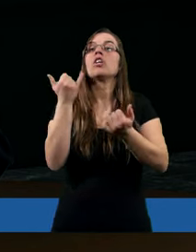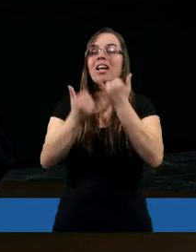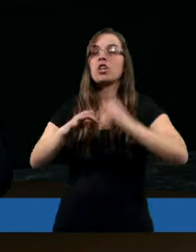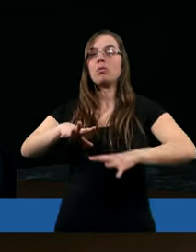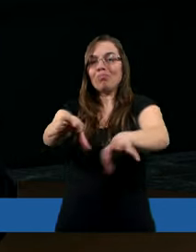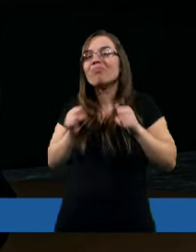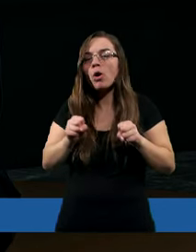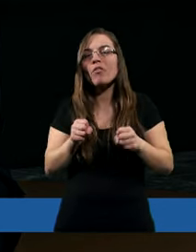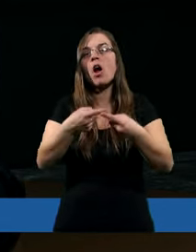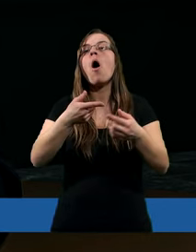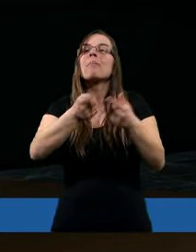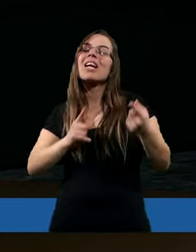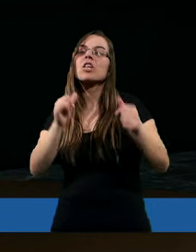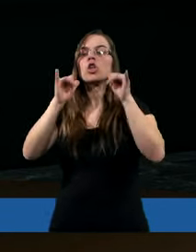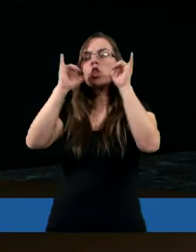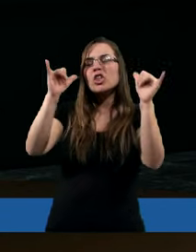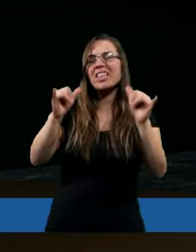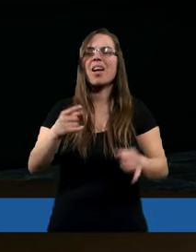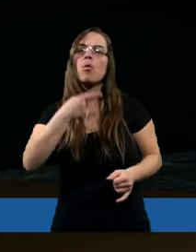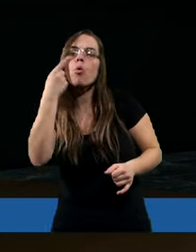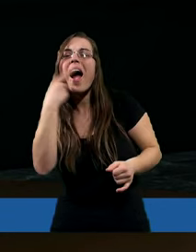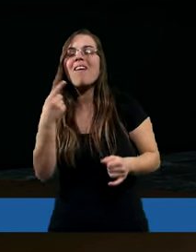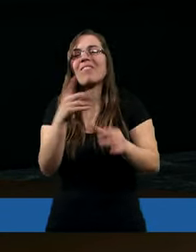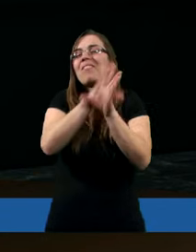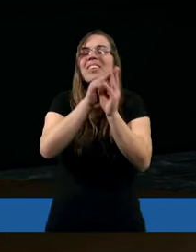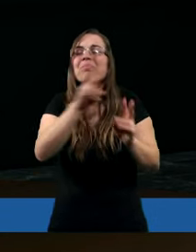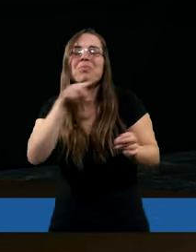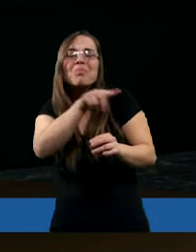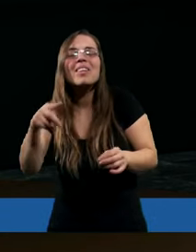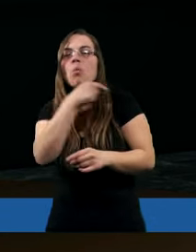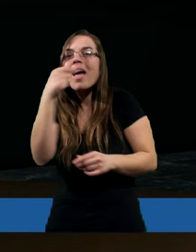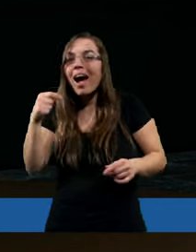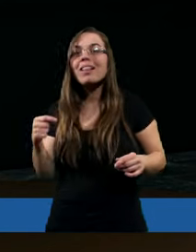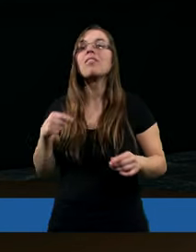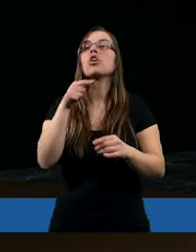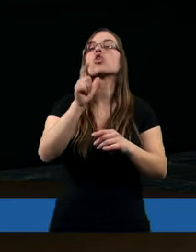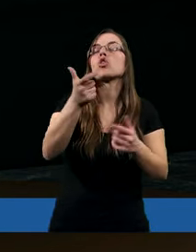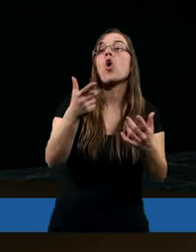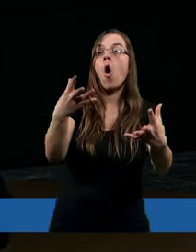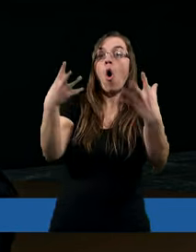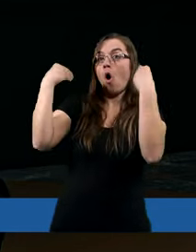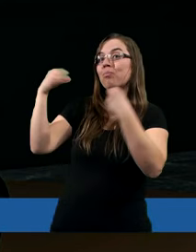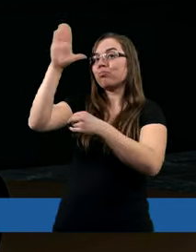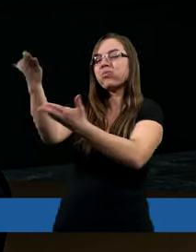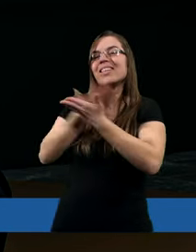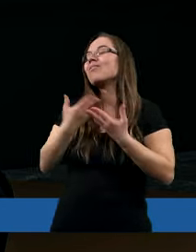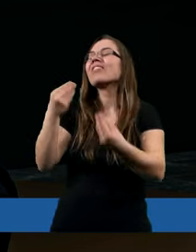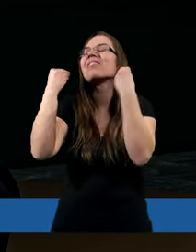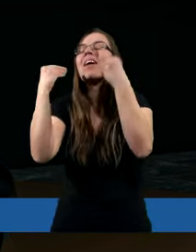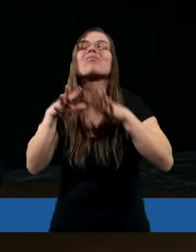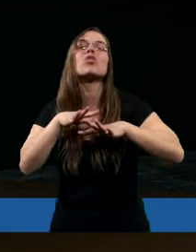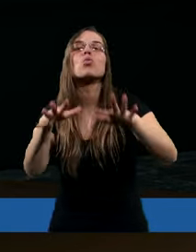od krzyku, czy od kłamstwa, czy że będziemy uczciwie pracować, są niczym w porównaniu z tym, co otrzymaliśmy od Jezusa Chrystusa.